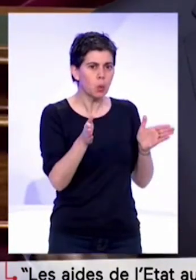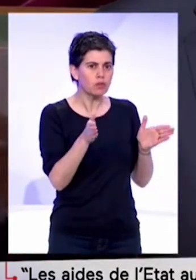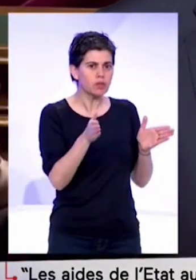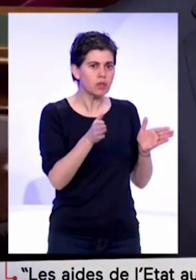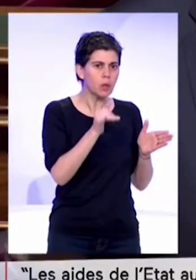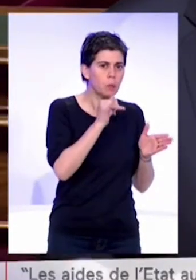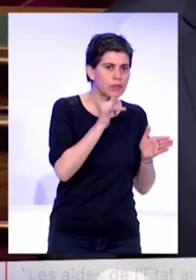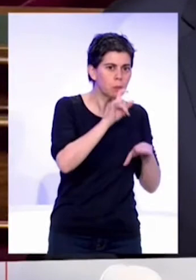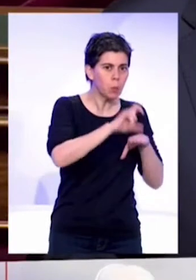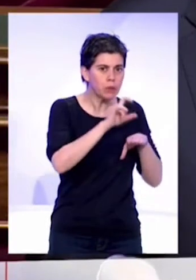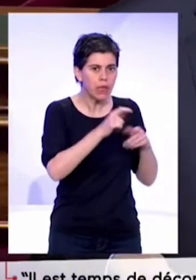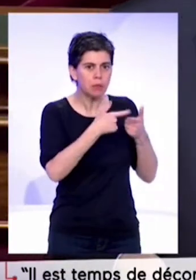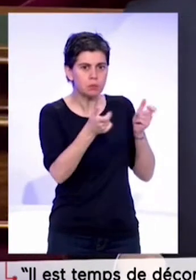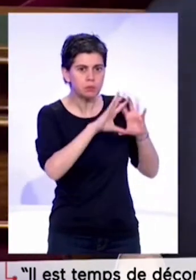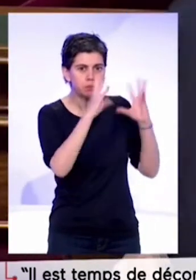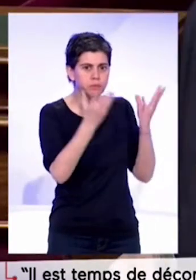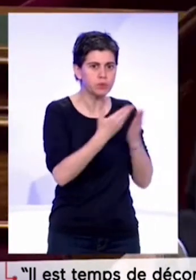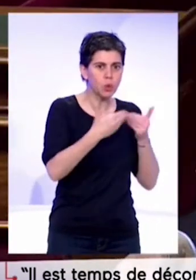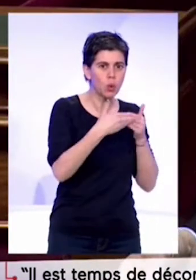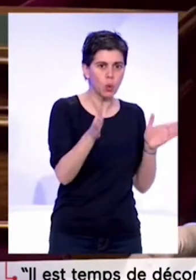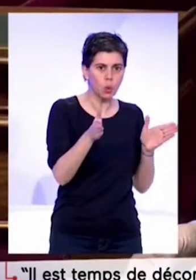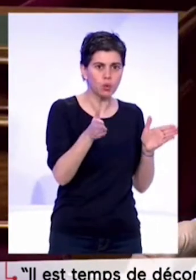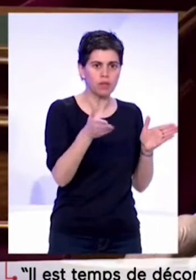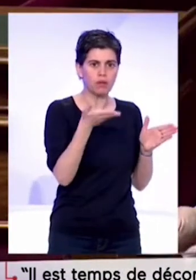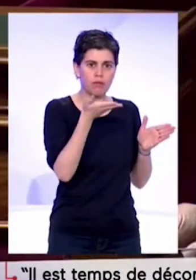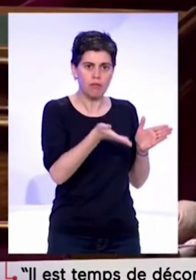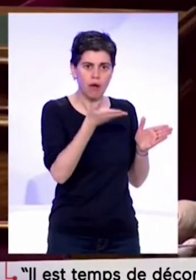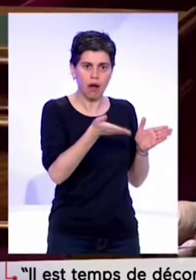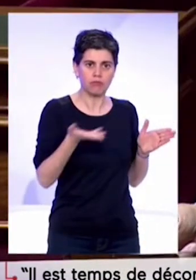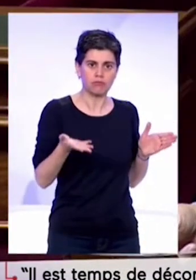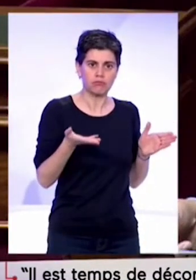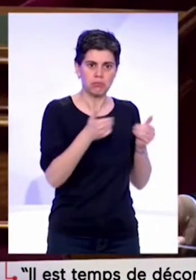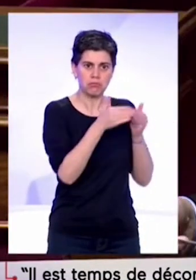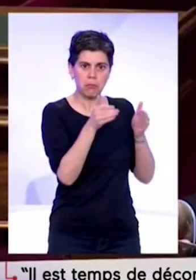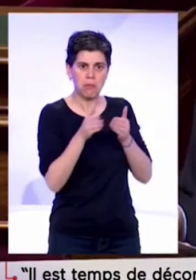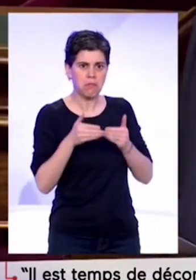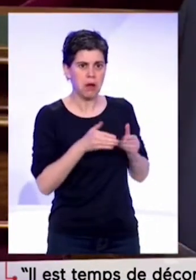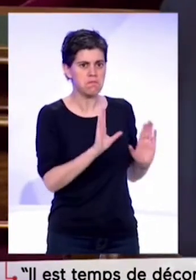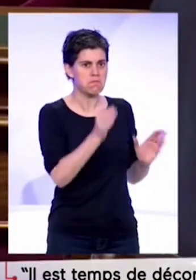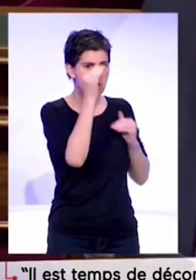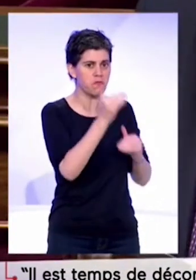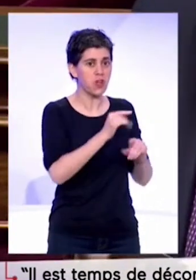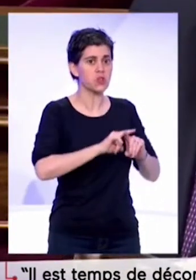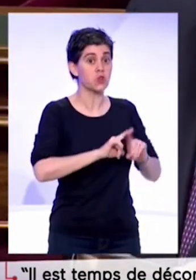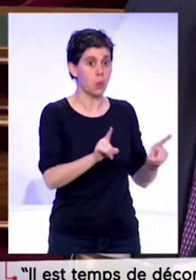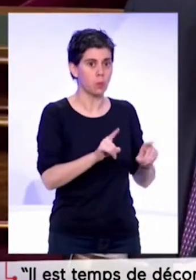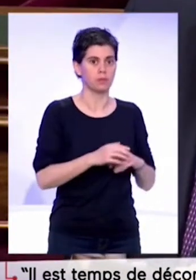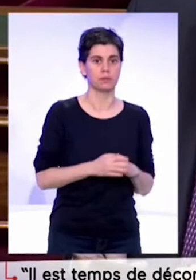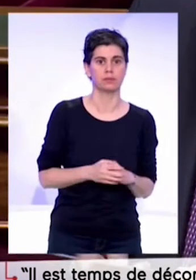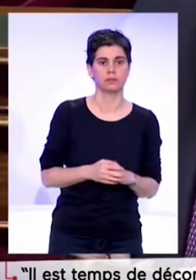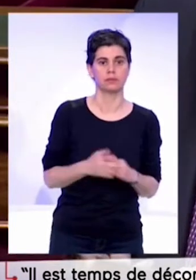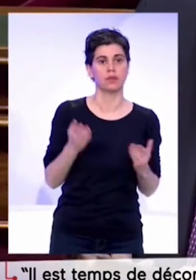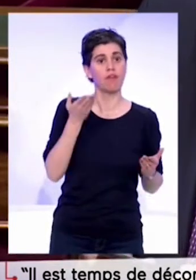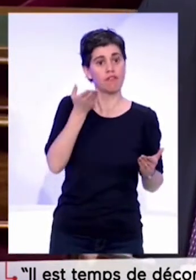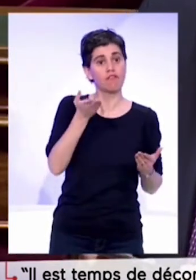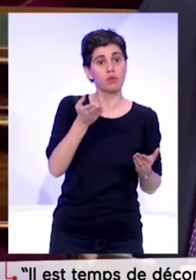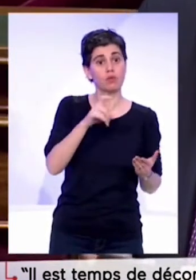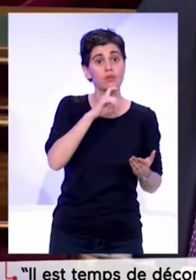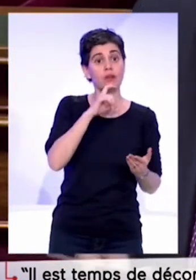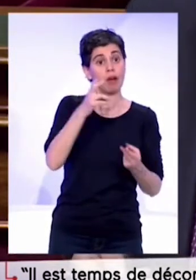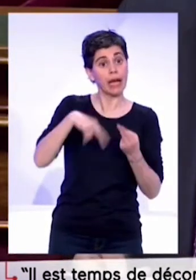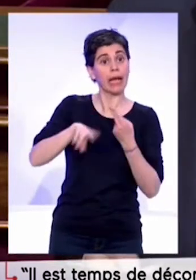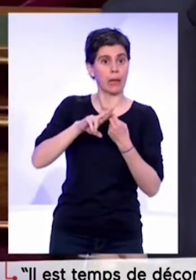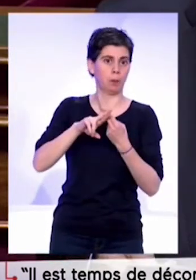temples, de petites mosquées ou de petites synagogues ici ou là, dans nos provinces. Vous avez répondu en partie à cette